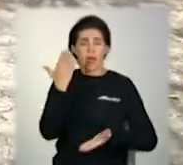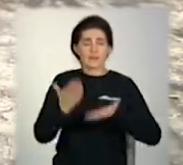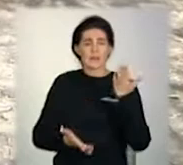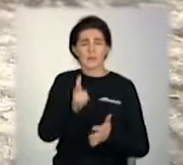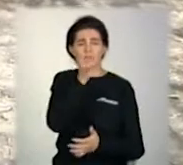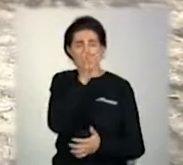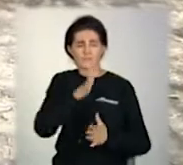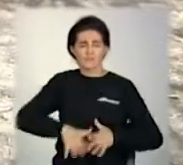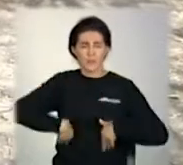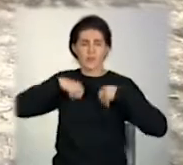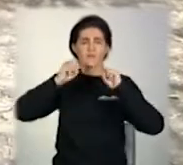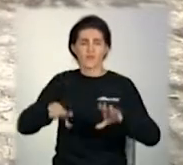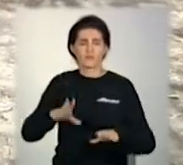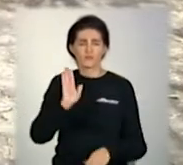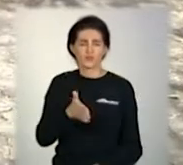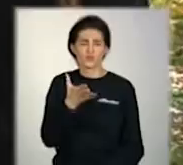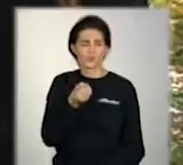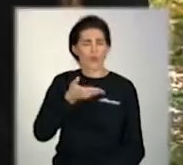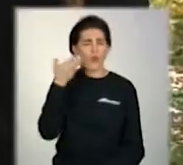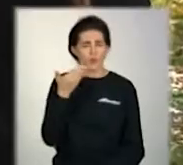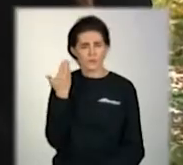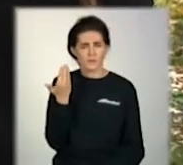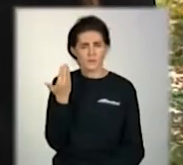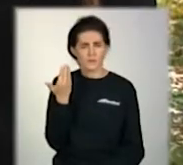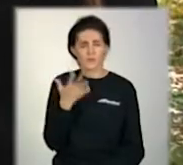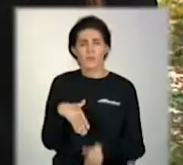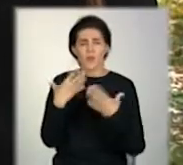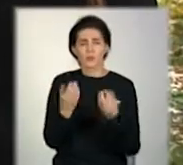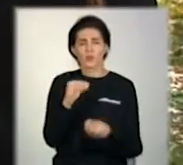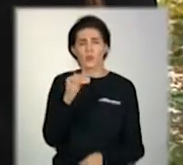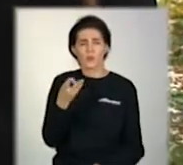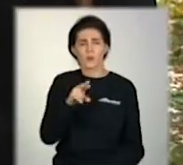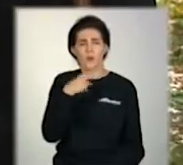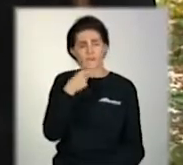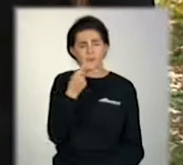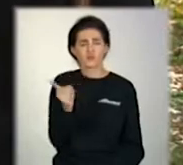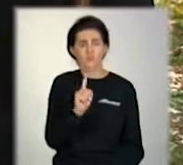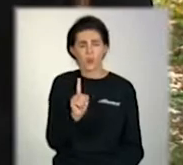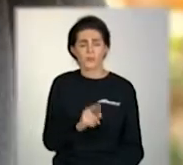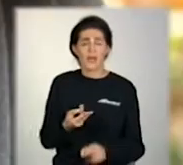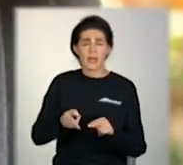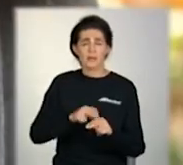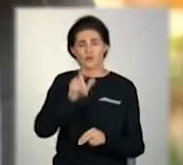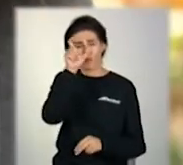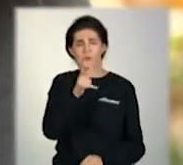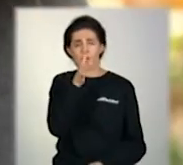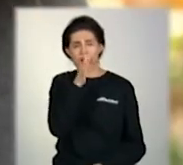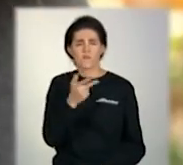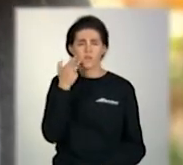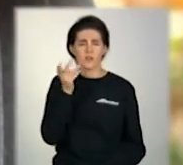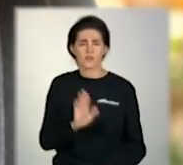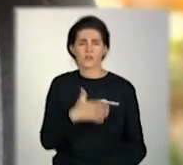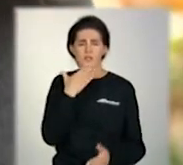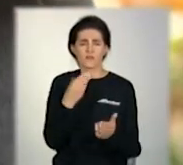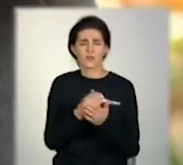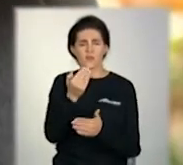цей накал емоцій спаде, вона почуватиметься краще. Також Юлія Острякова додає, те, про що людина жартує, добре відображує